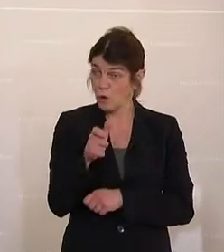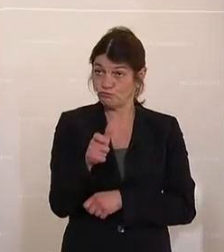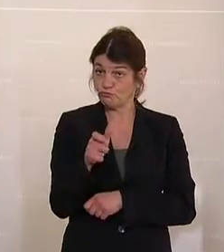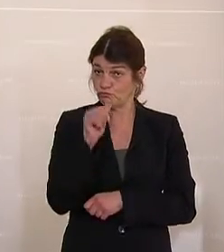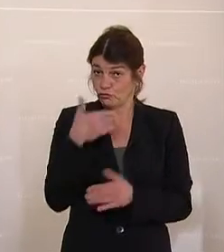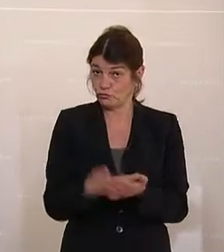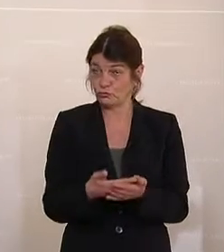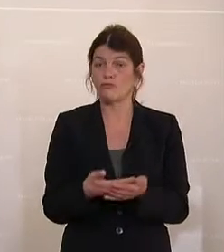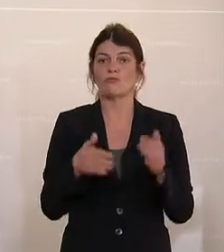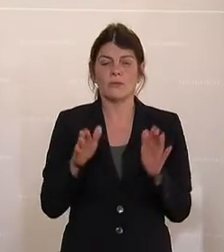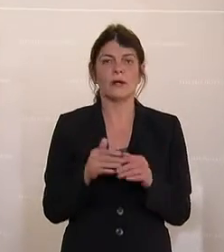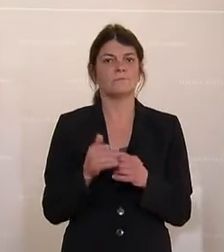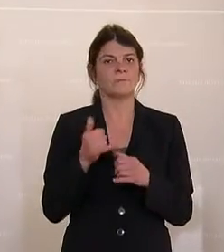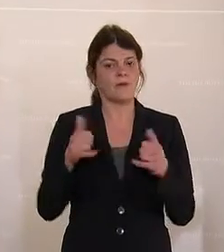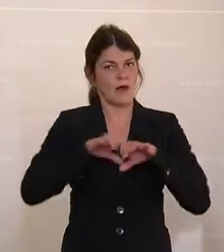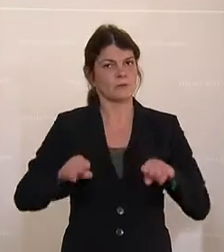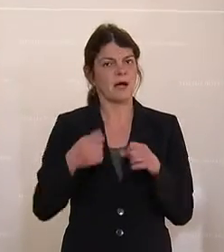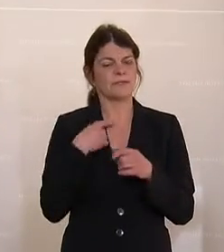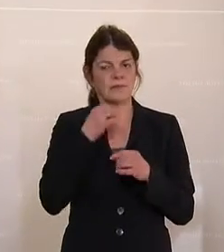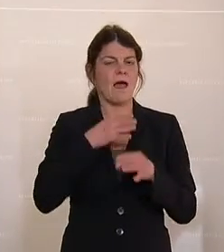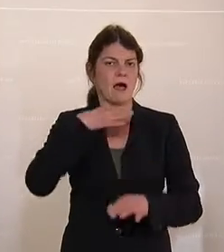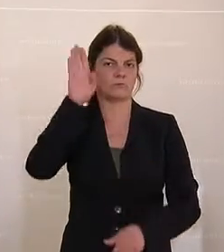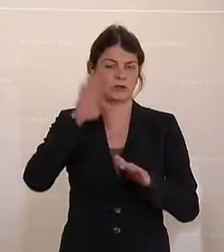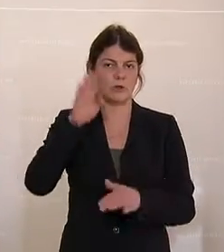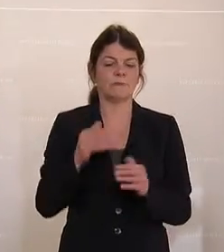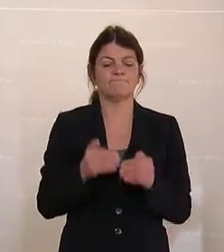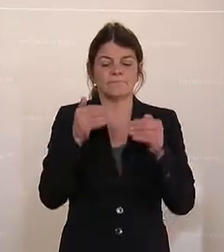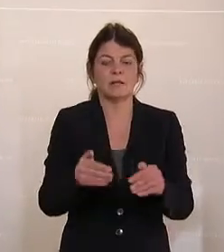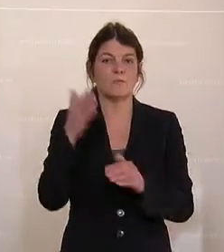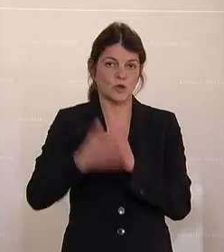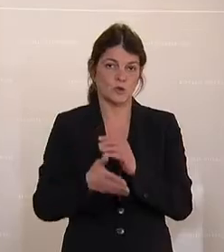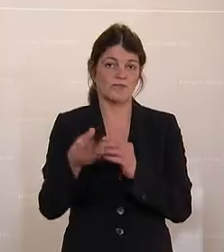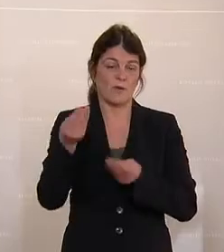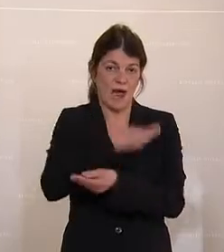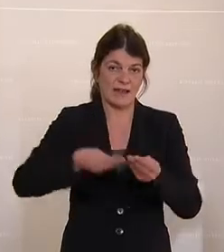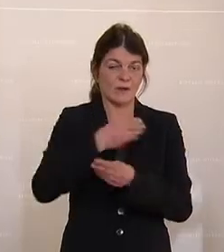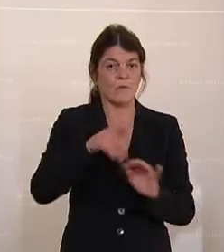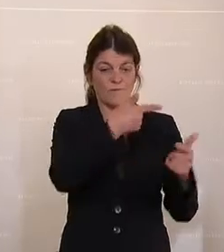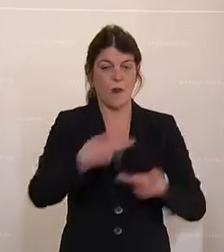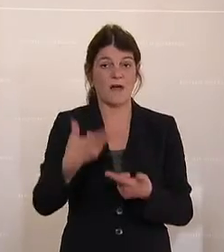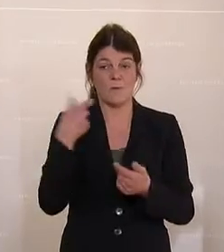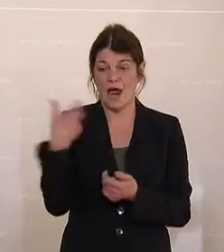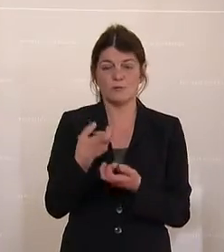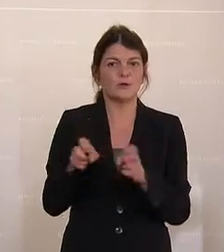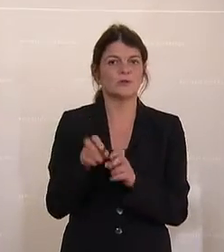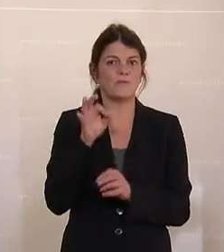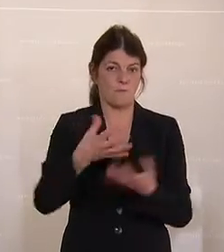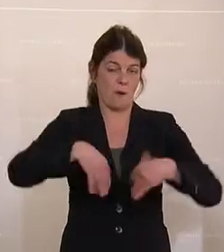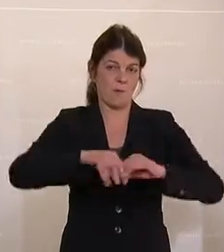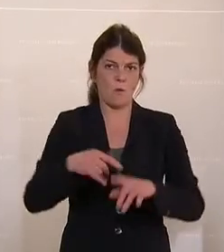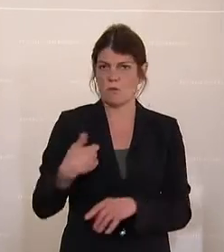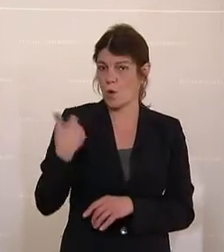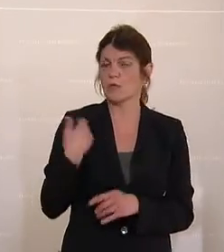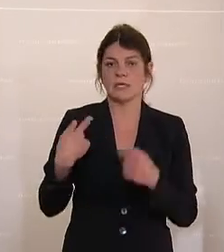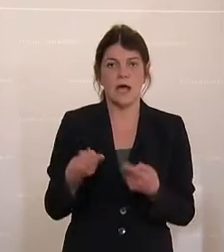nicht der Fall. Wie vereinbart verlege ich die Abstimmungen an den Schluss der Verhandlungen über die Vorlagen des Ausschusses für Familie und Jugend und